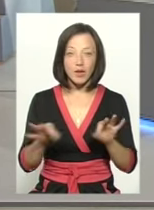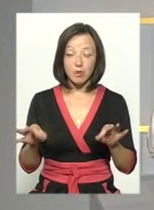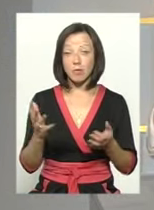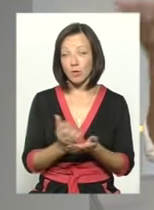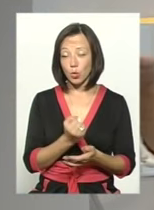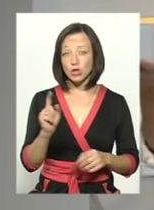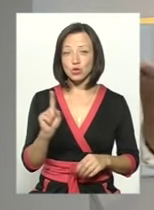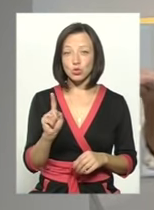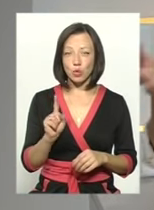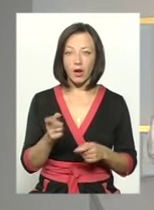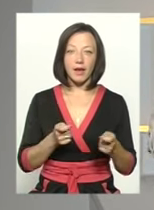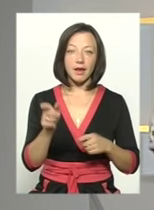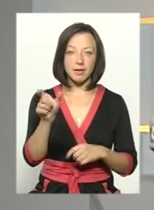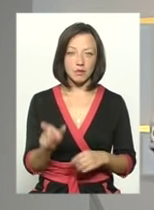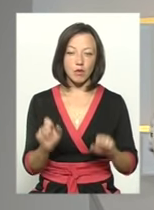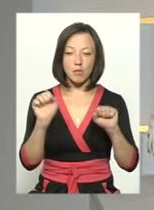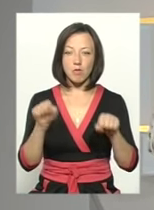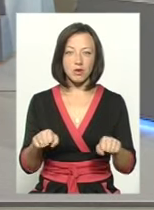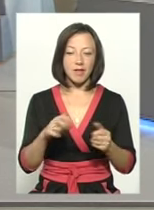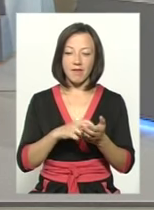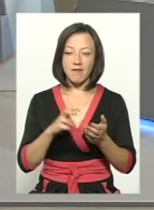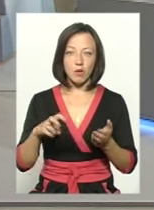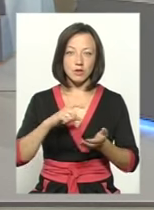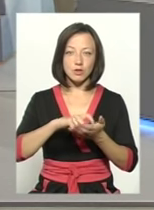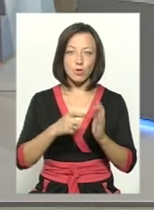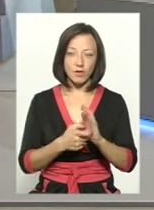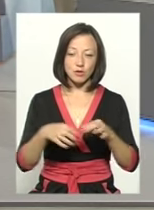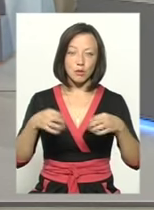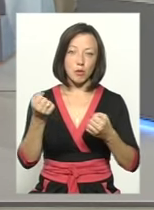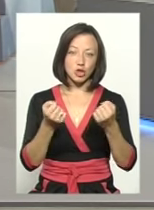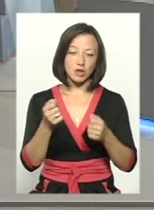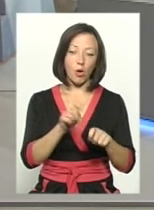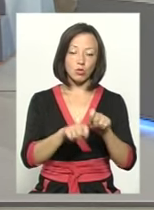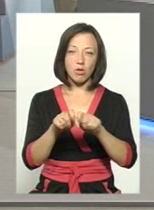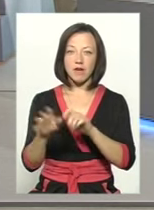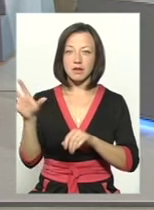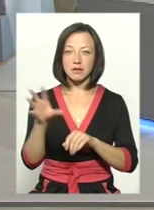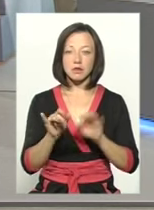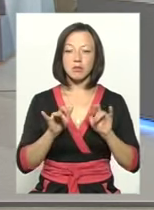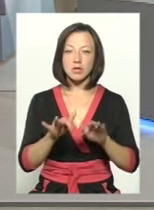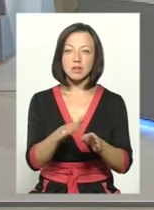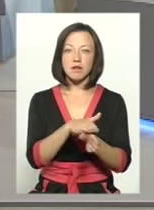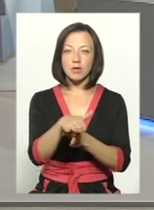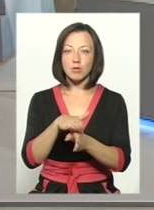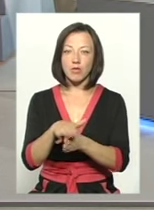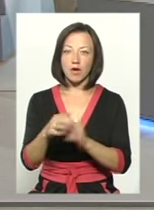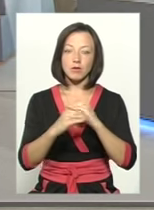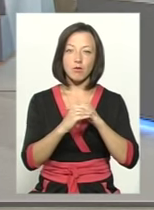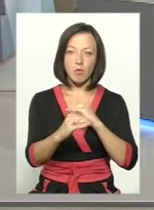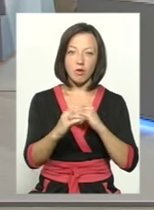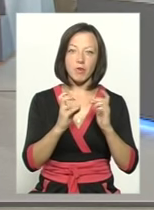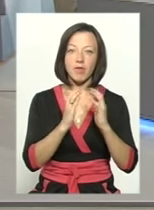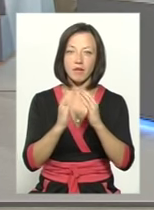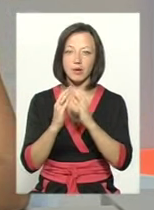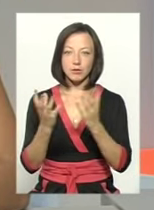виходить, що керівник може навіть не виходити з офісу чи машини і повністю контролювати всі процеси, які відбуваються довкола, там в полі, на